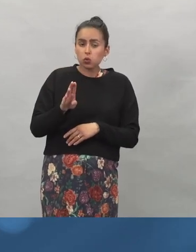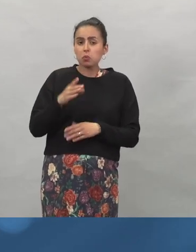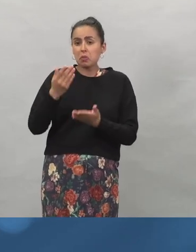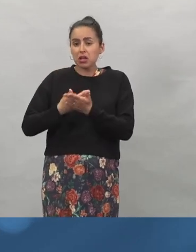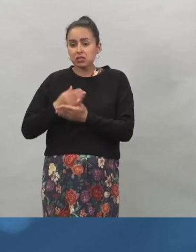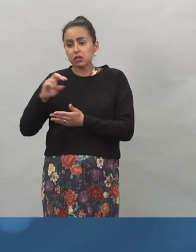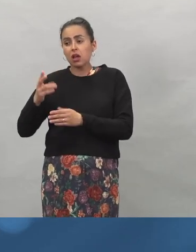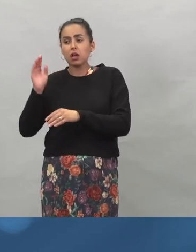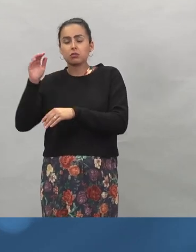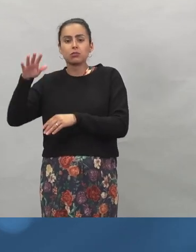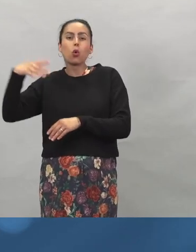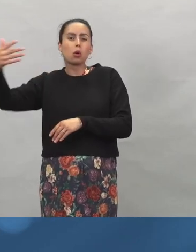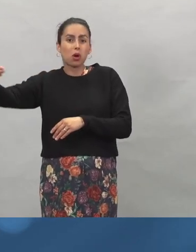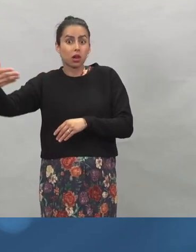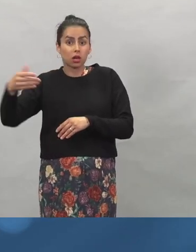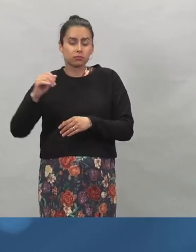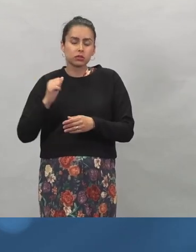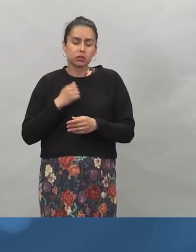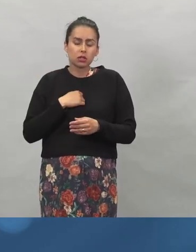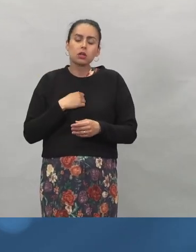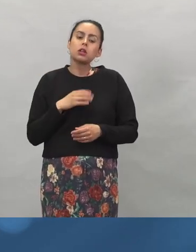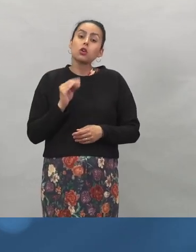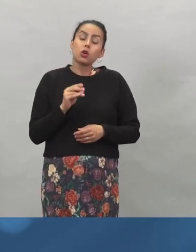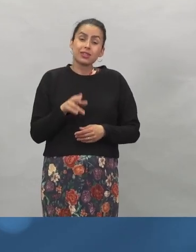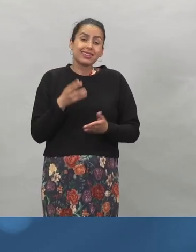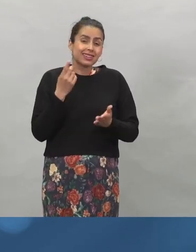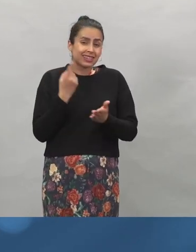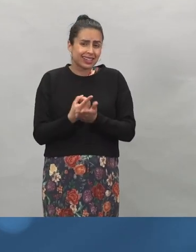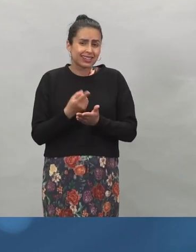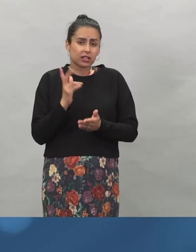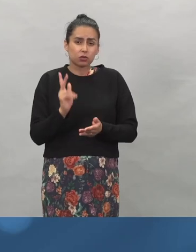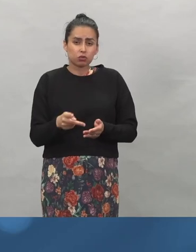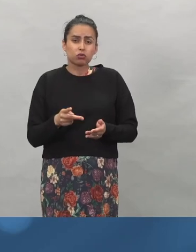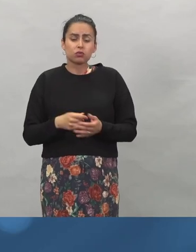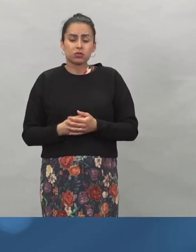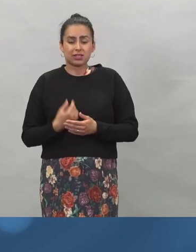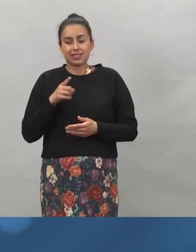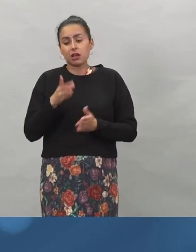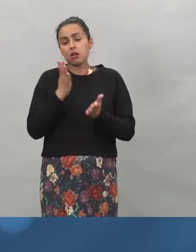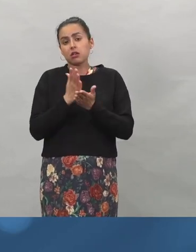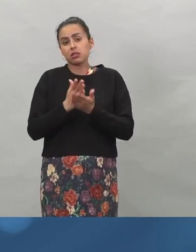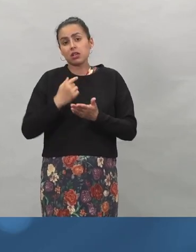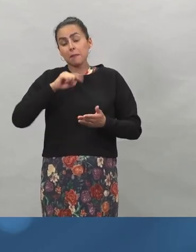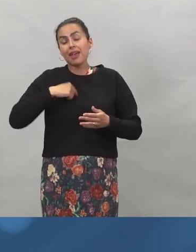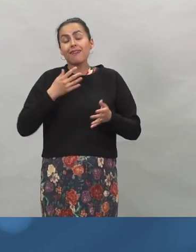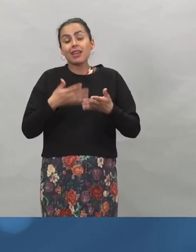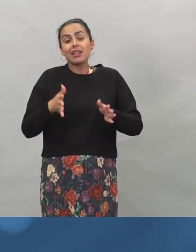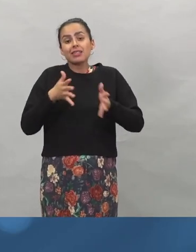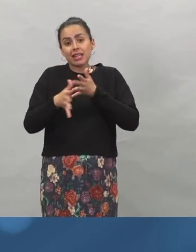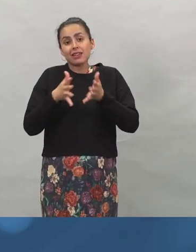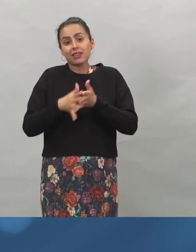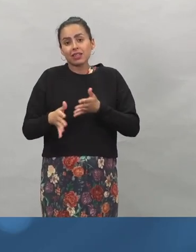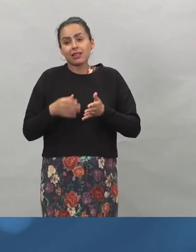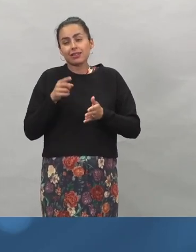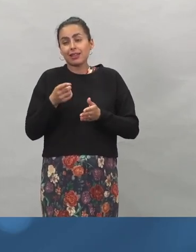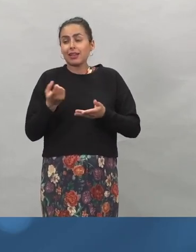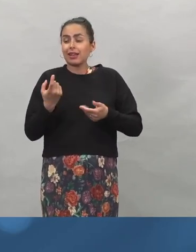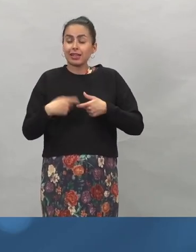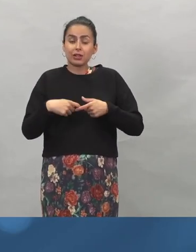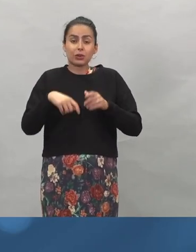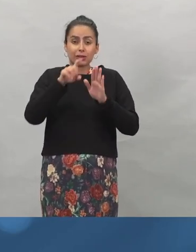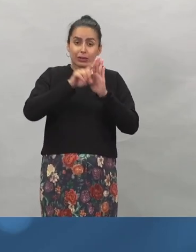Joo, tämä on tosi tärkeä kysymys ja tämä asia on meillä vielä selvityksessä. Tähän liittyy niin juridisia,